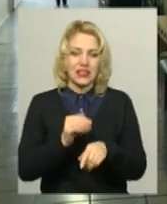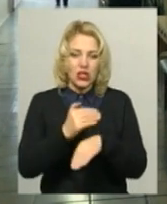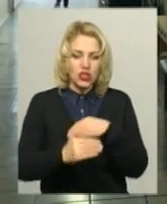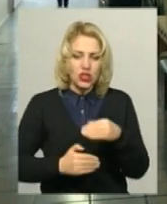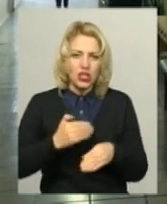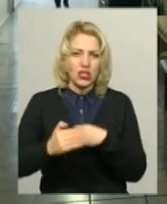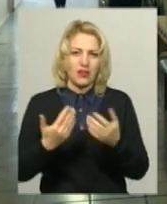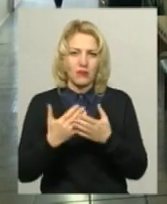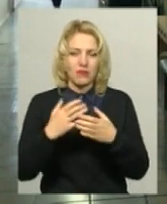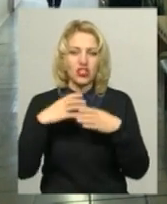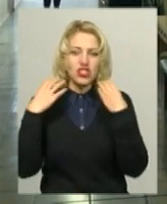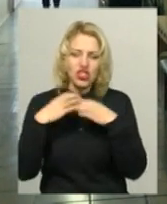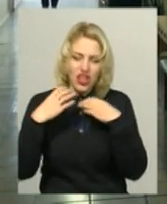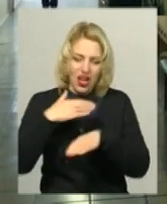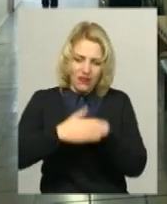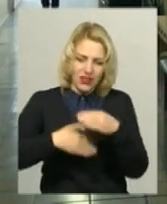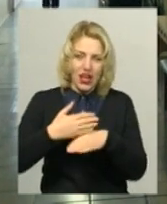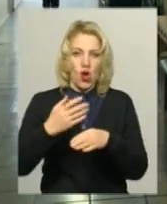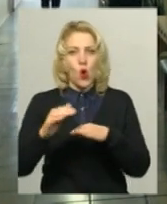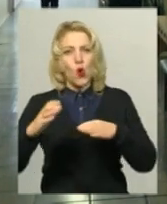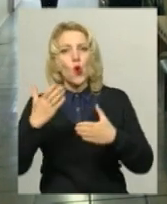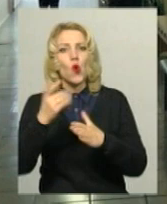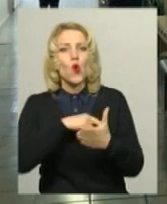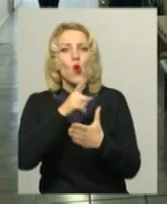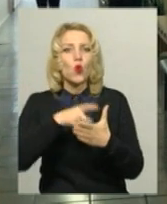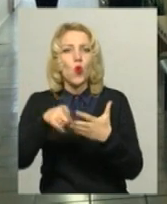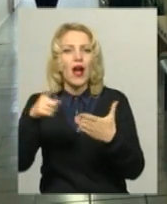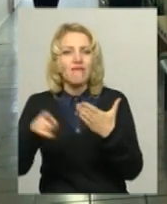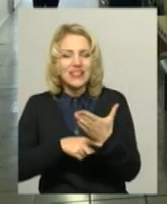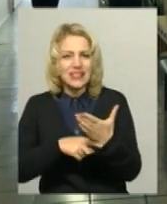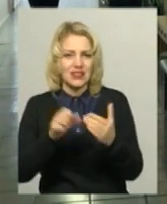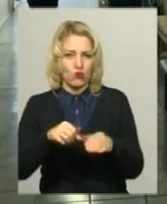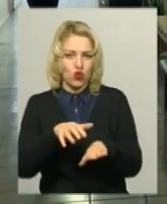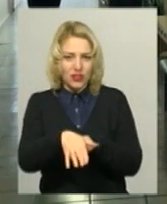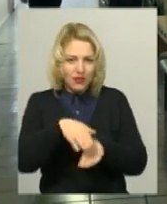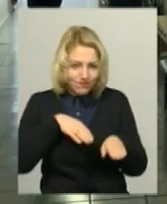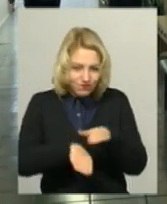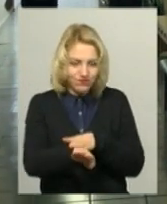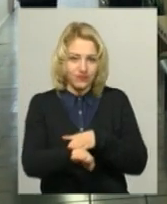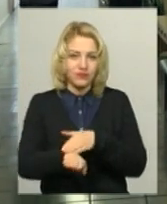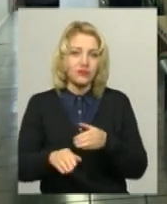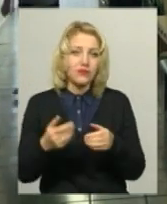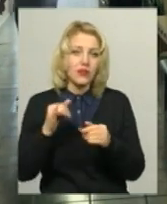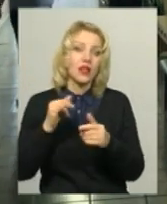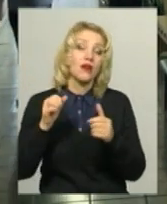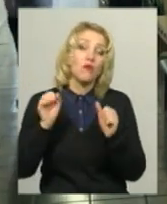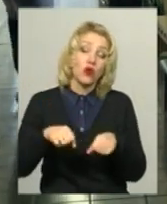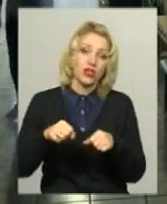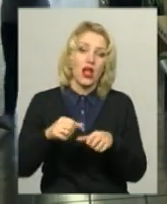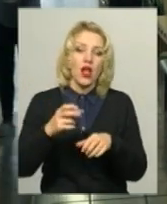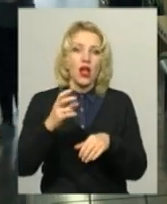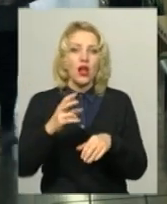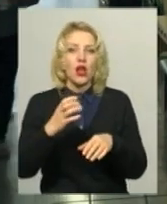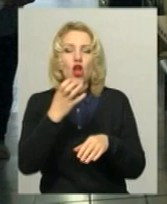якусь шаль, теплі рукавиці одягнути, якщо це пальці рук. Якщо пальці ніг, то